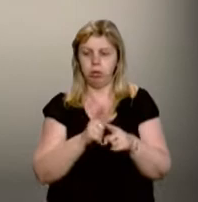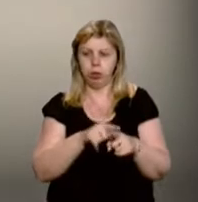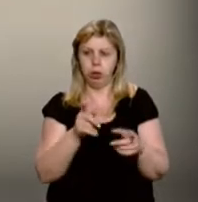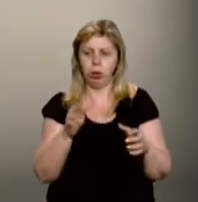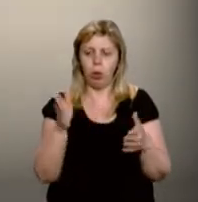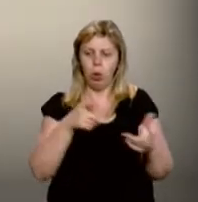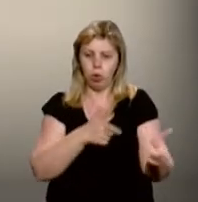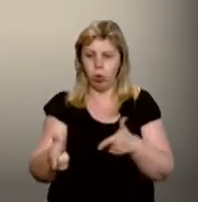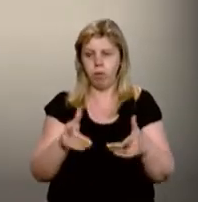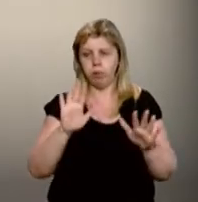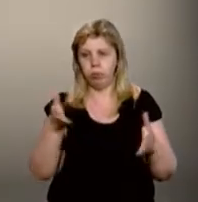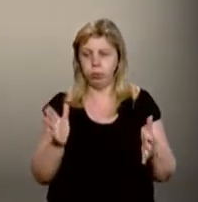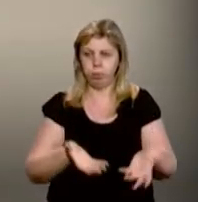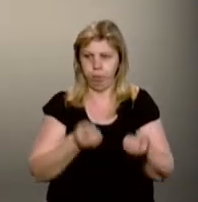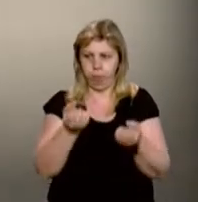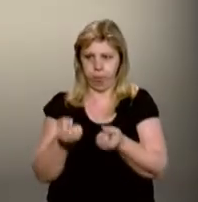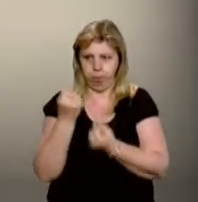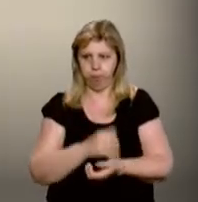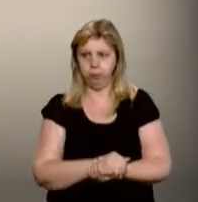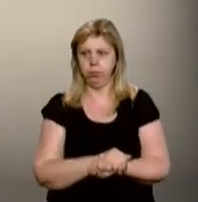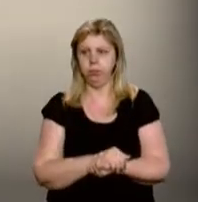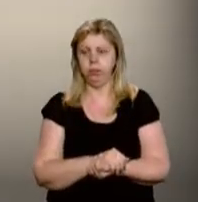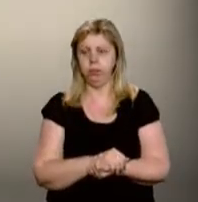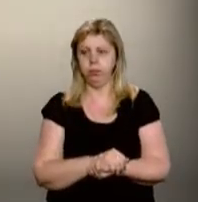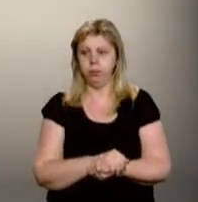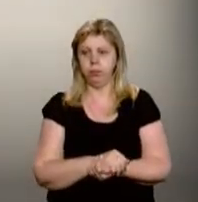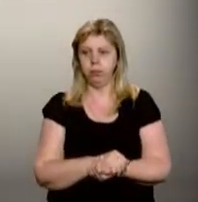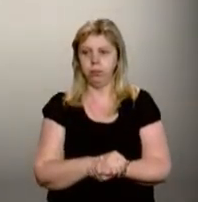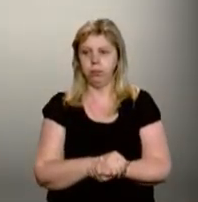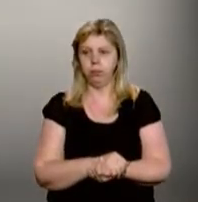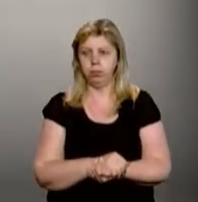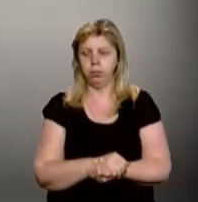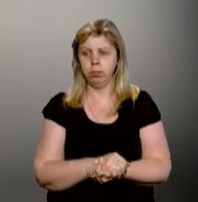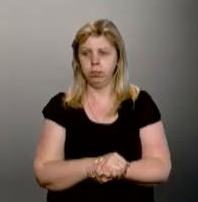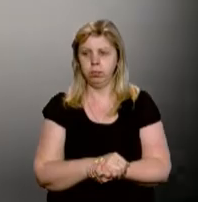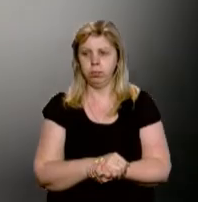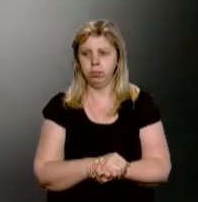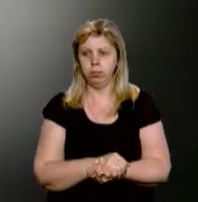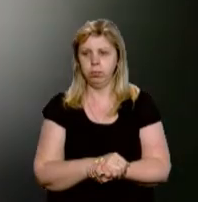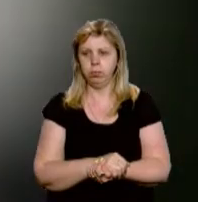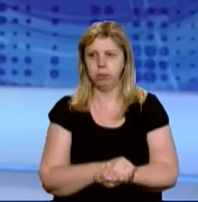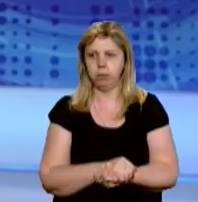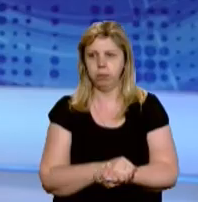ліквідації наслідків негоди. Андрій Андрусяк, Олександр Курта, Остап Попович, Іван Шимко. Новини на Суспільному.